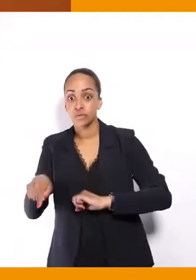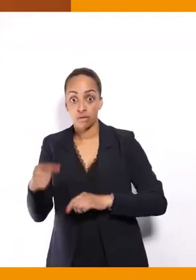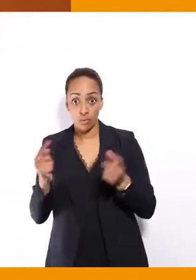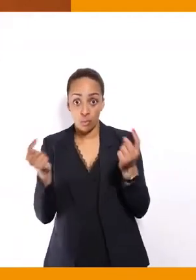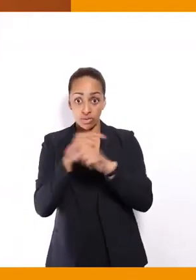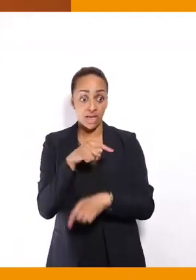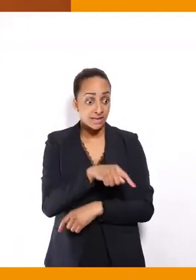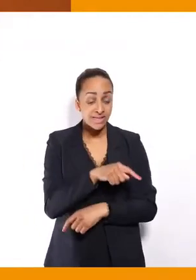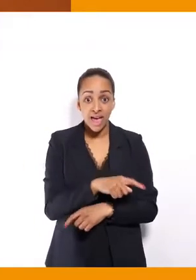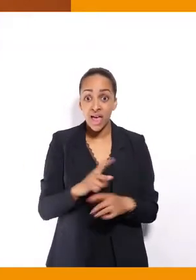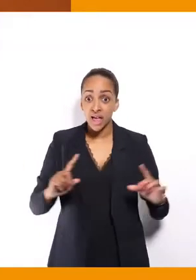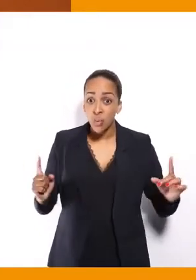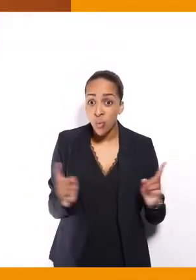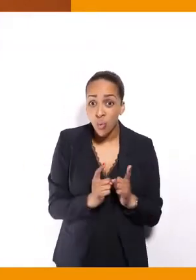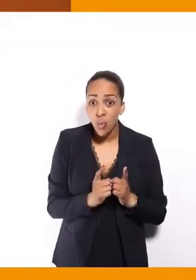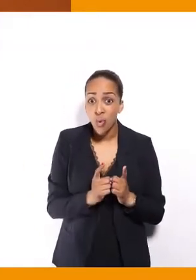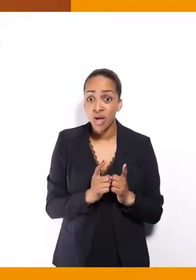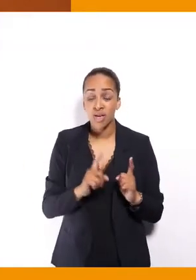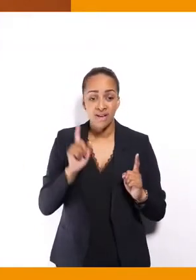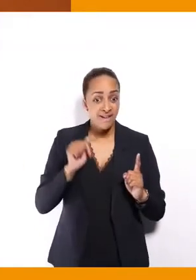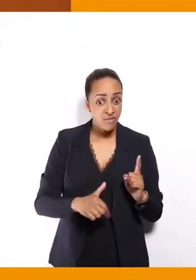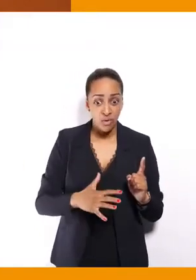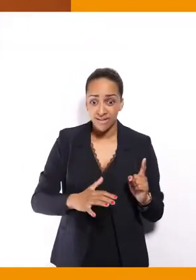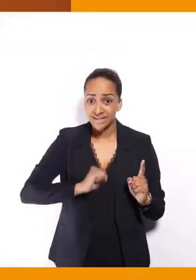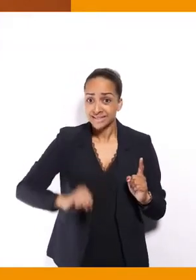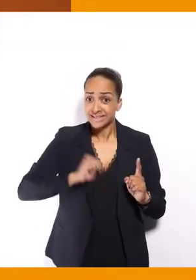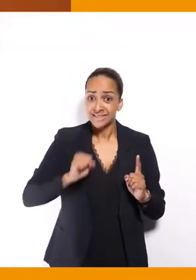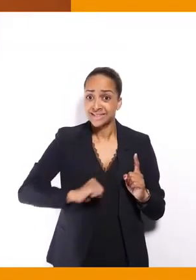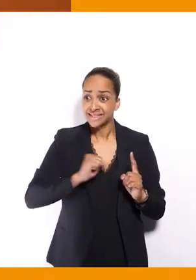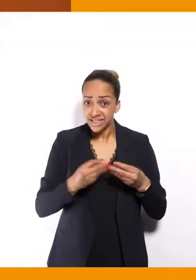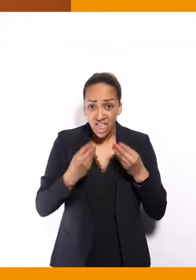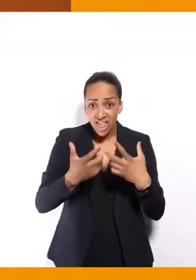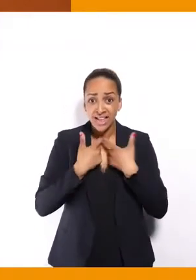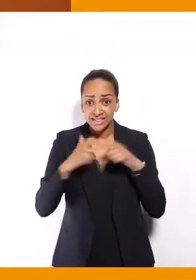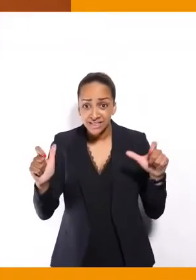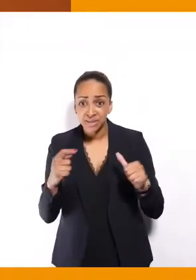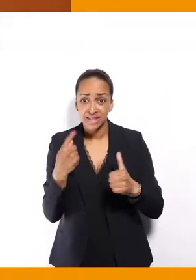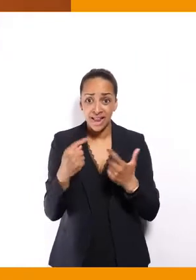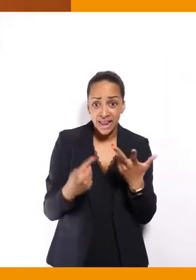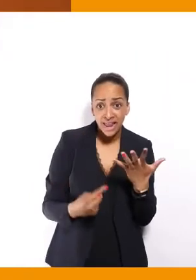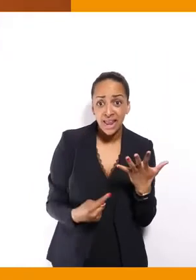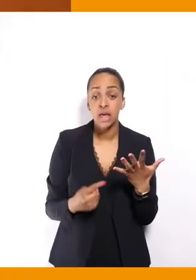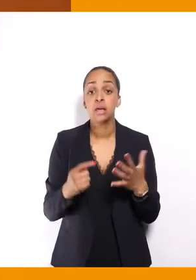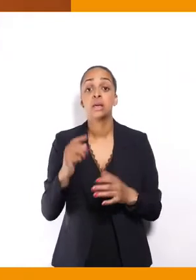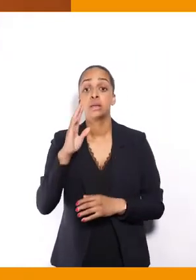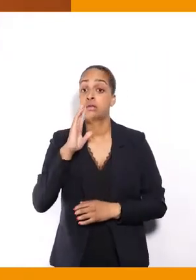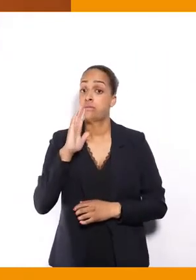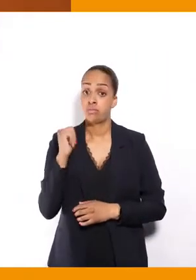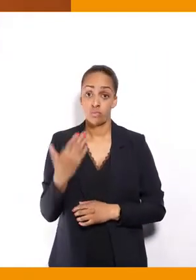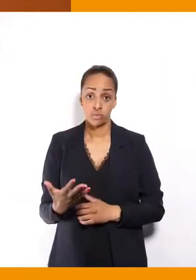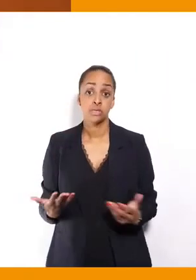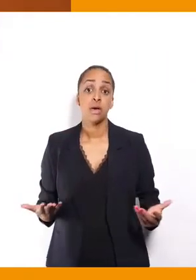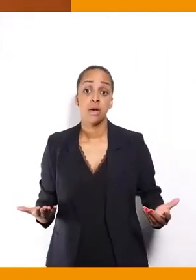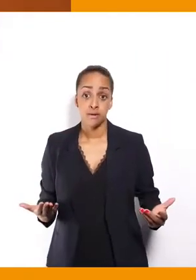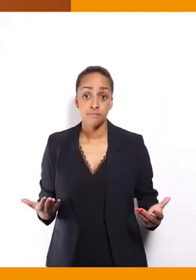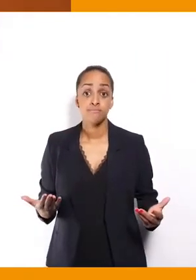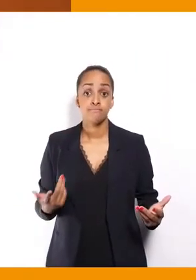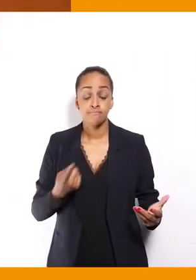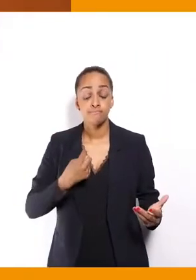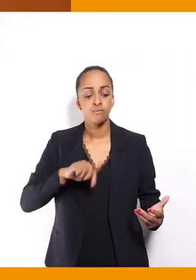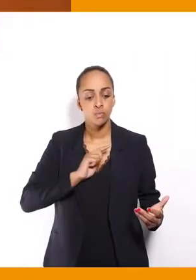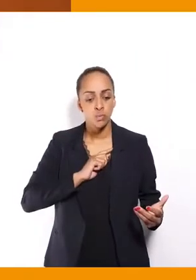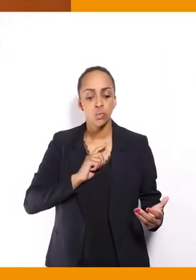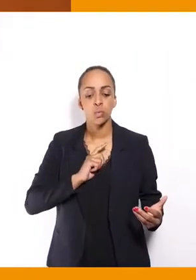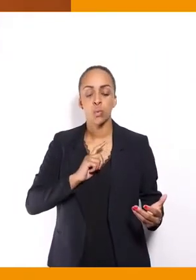prendre en compte tous les éléments d'accessibilité. Donc, c'est pour ça que nous avons la condition que ça doit relever